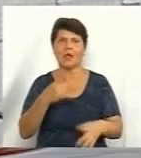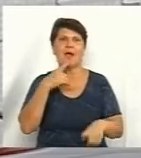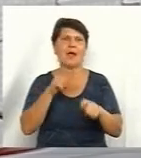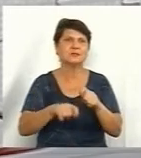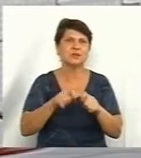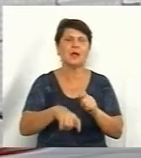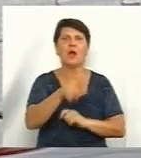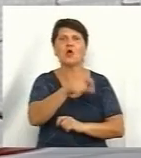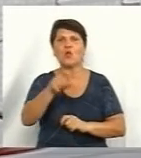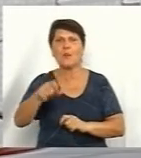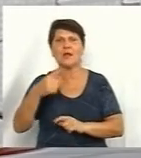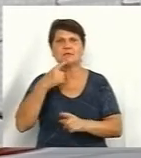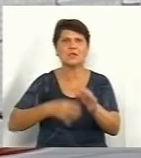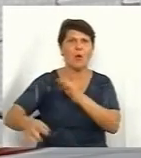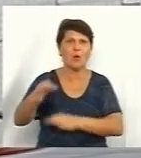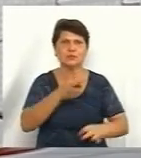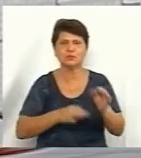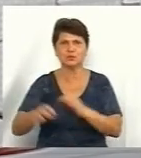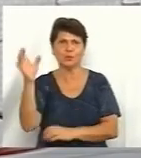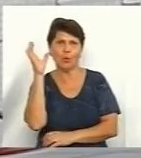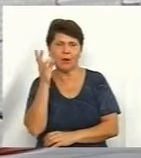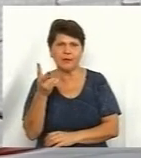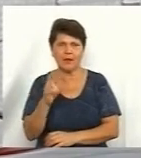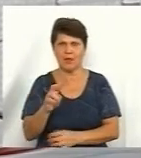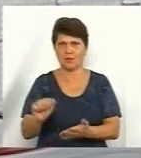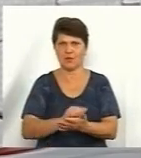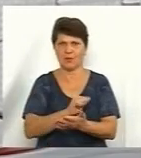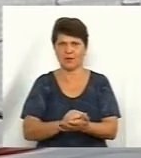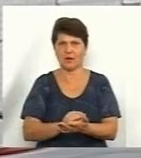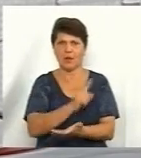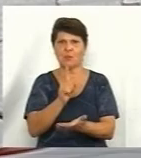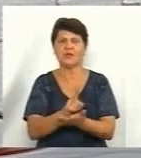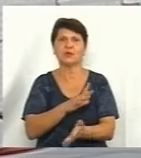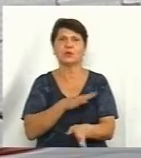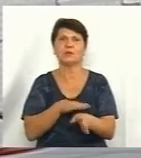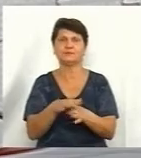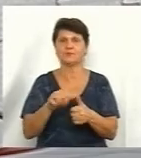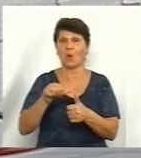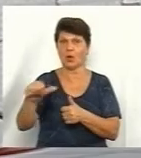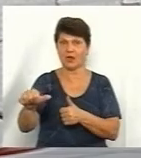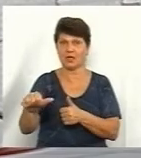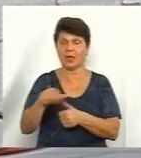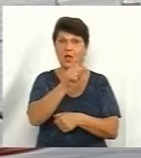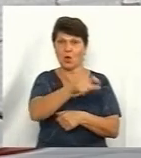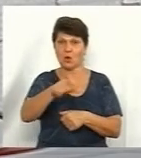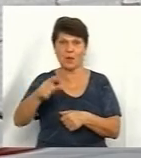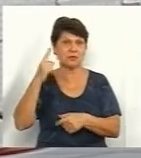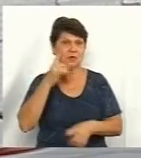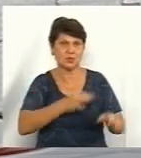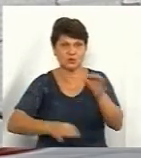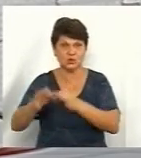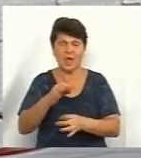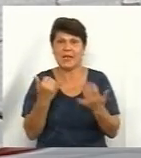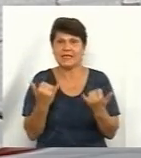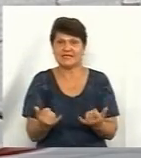слухань. Тому що, згідно закону, до кожної проєктної документації повинні бути проведені окремі громадські слухання. Ми маємо на сьогоднішній